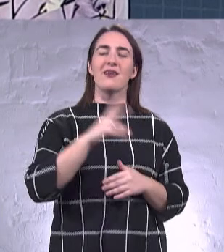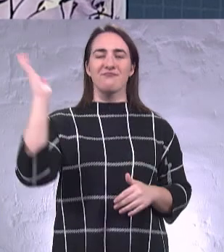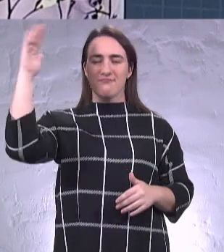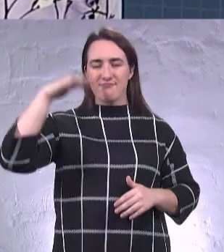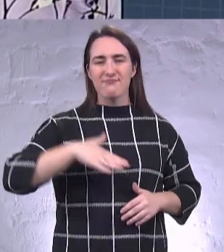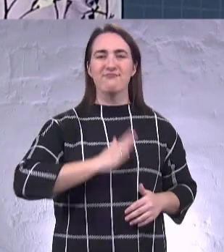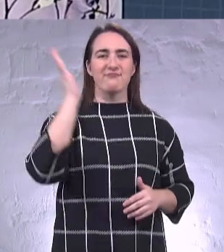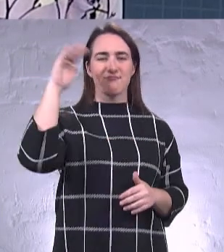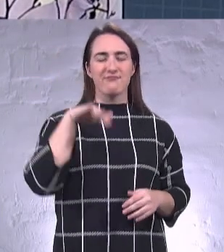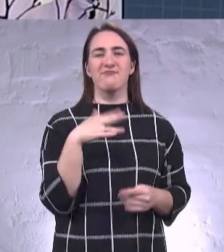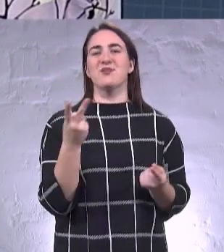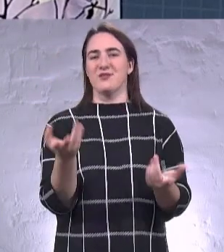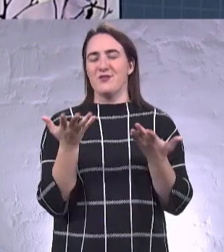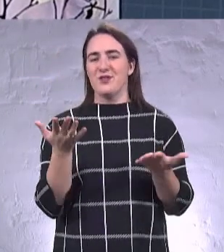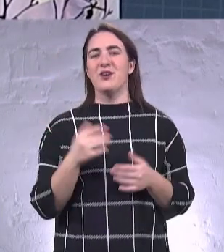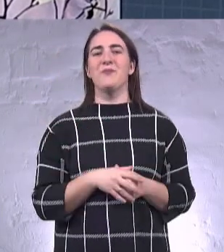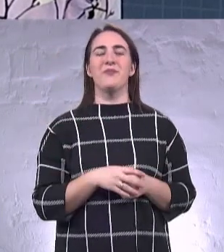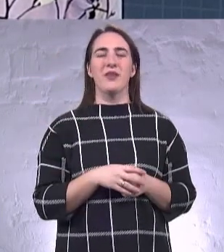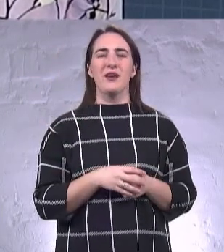інертність.